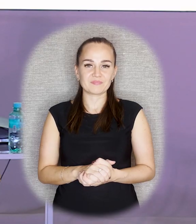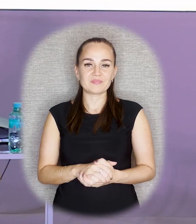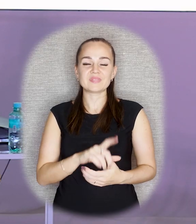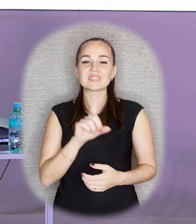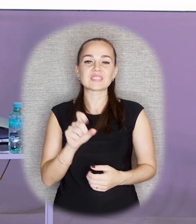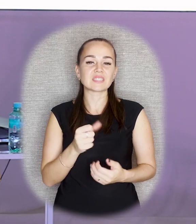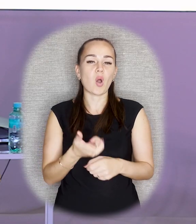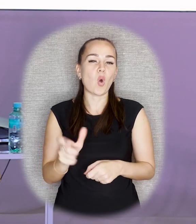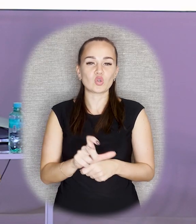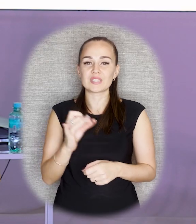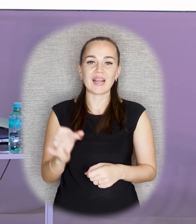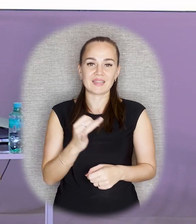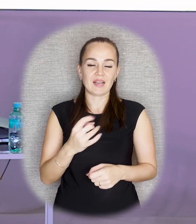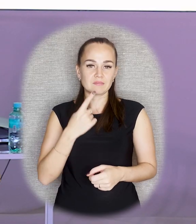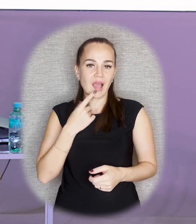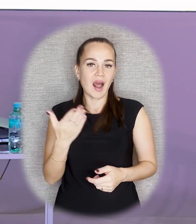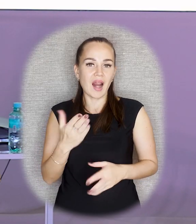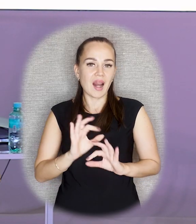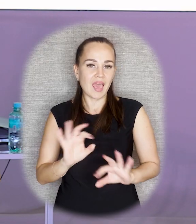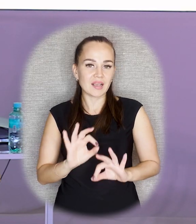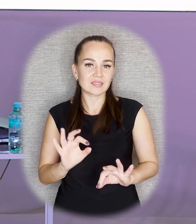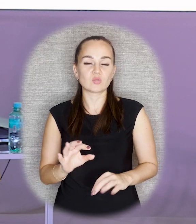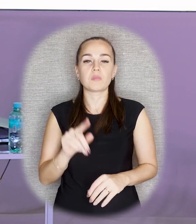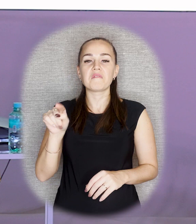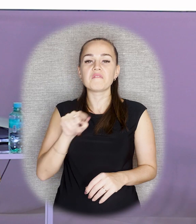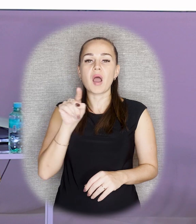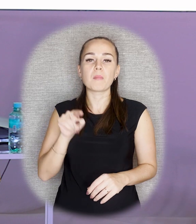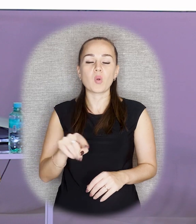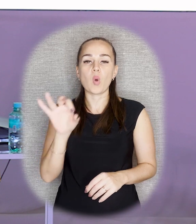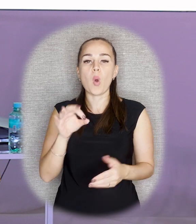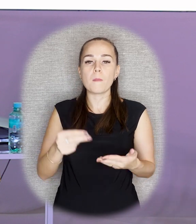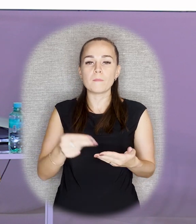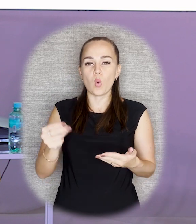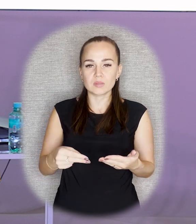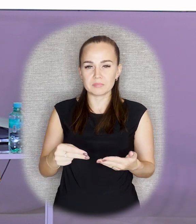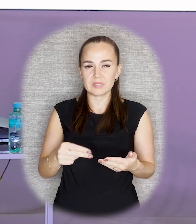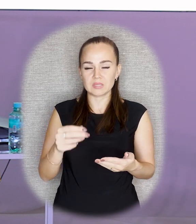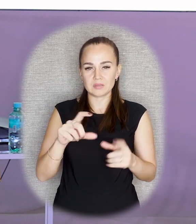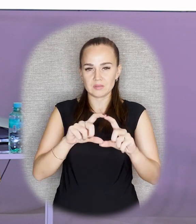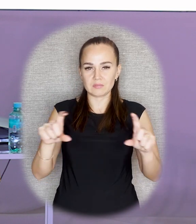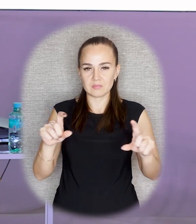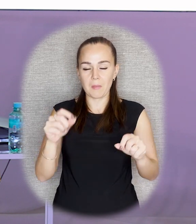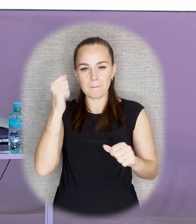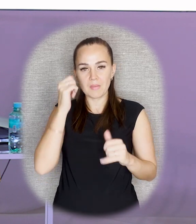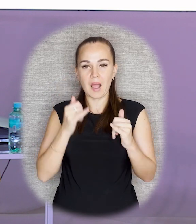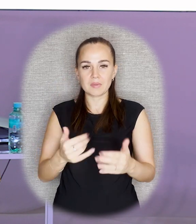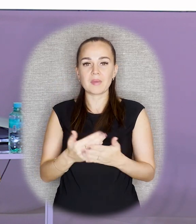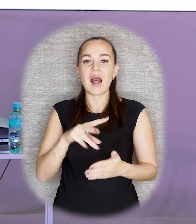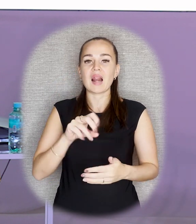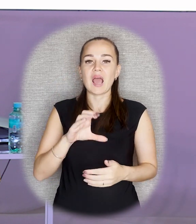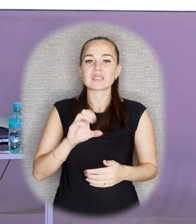огромное за очень интересную лекцию. У меня вопрос по поводу подписи памятников. У Лосаля не было